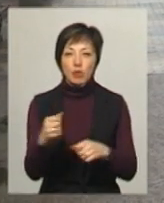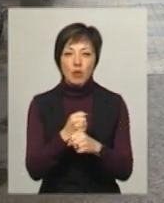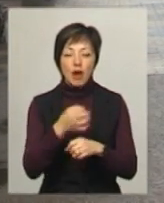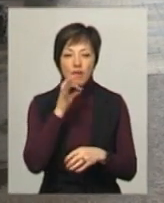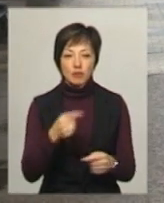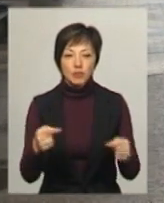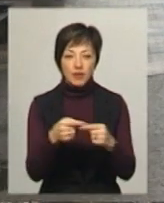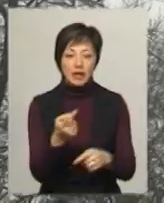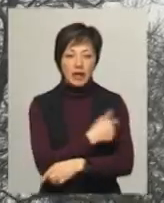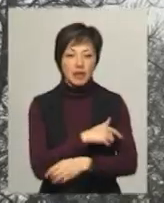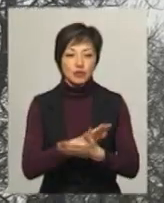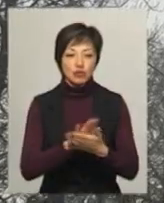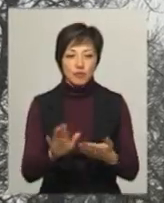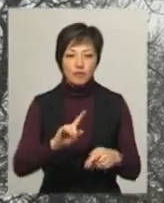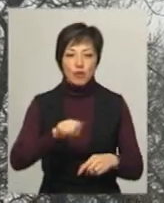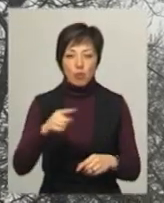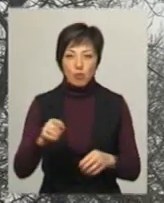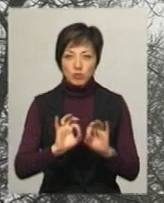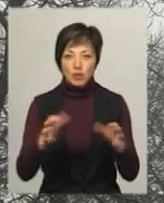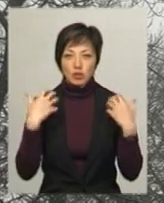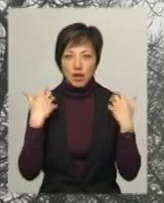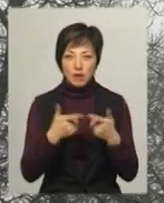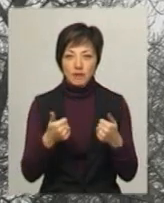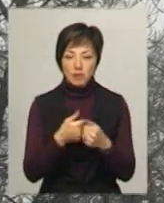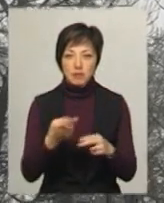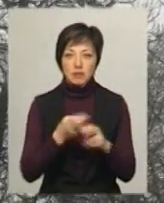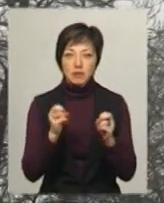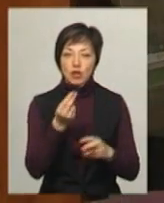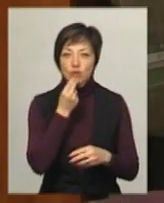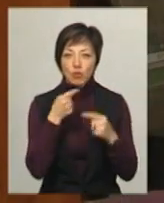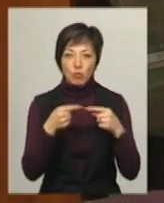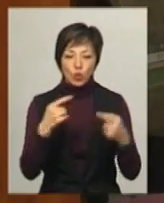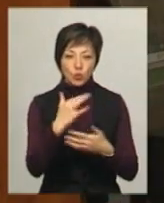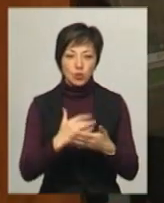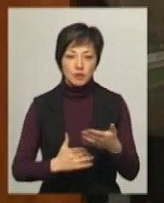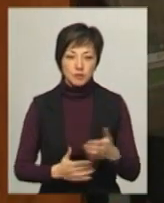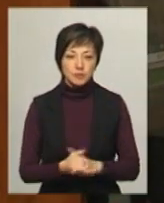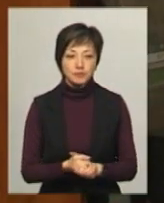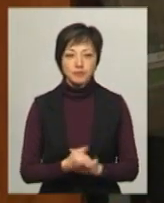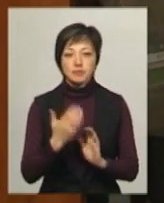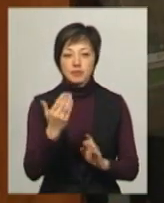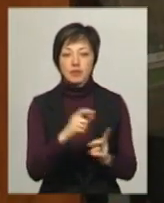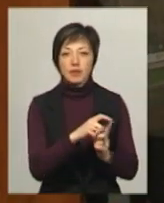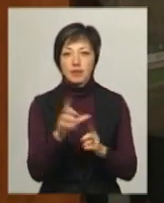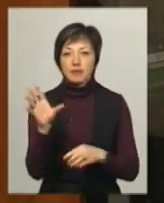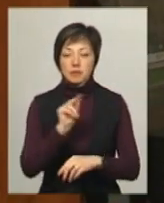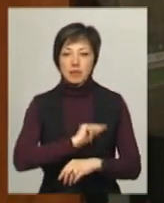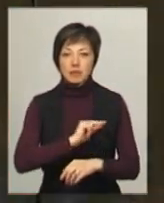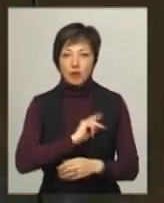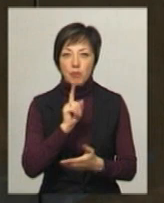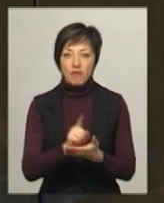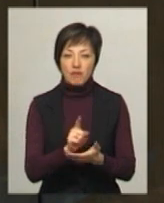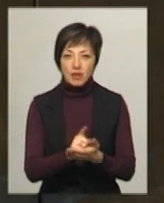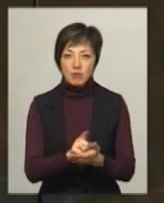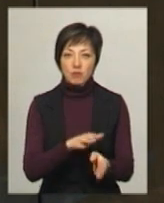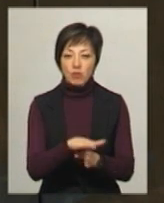відповідати гігієнічним вимогам, розповідає начальник відділу безпечності харчових продуктів Олександра Титарчук. За її словами, усі працівники повинні